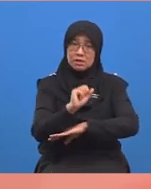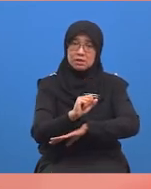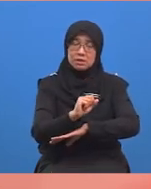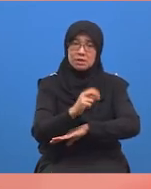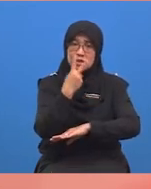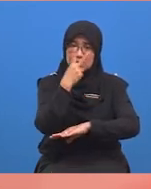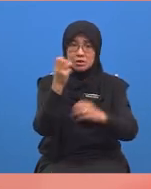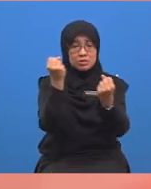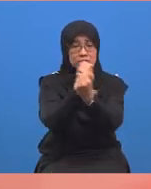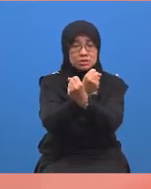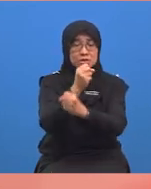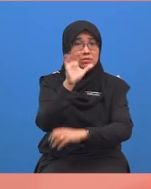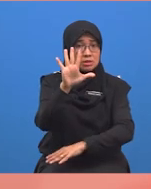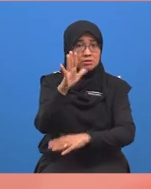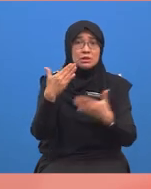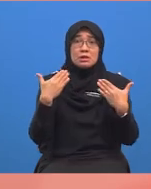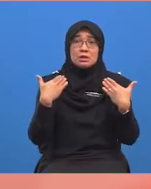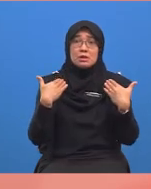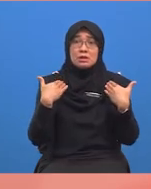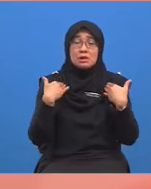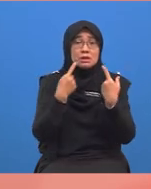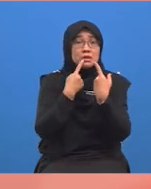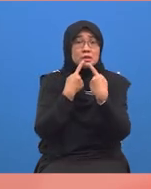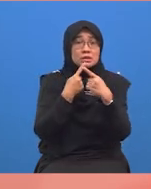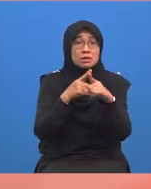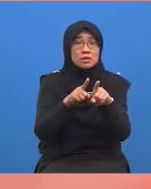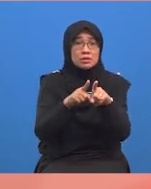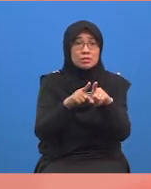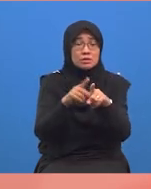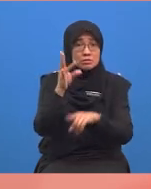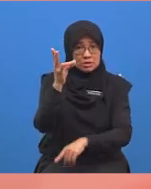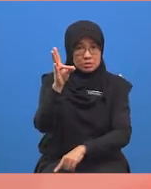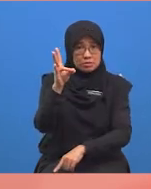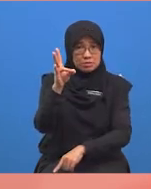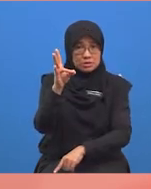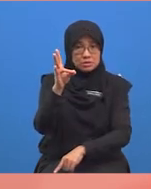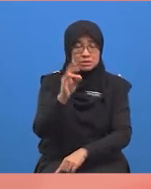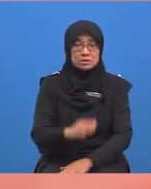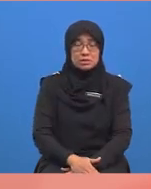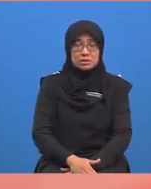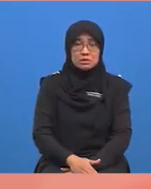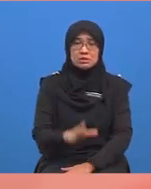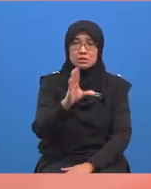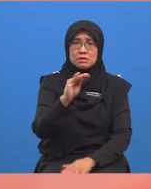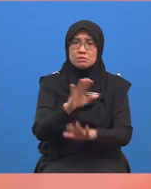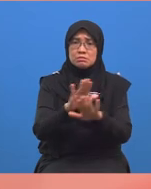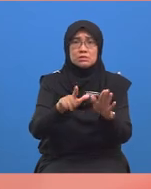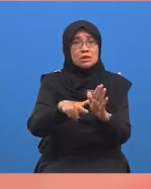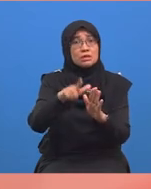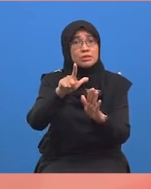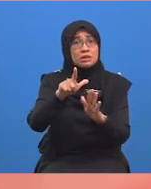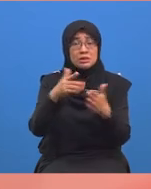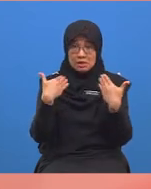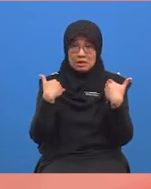Lihat sifir lima. Adakah antara jawapannya mempunyai nilai tujuh belas dan tidak lebih daripadanya?